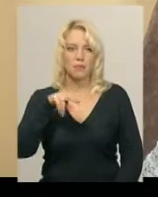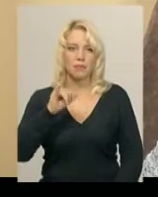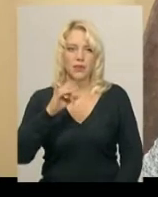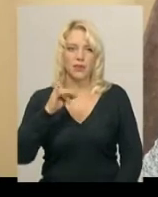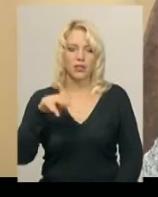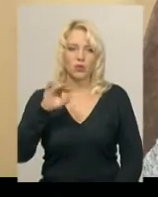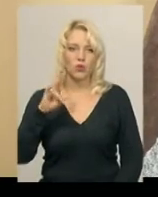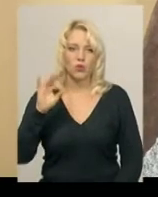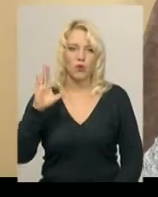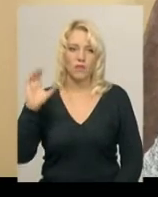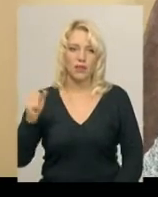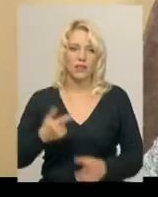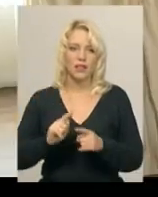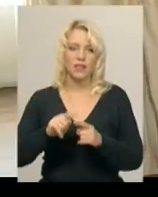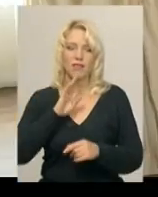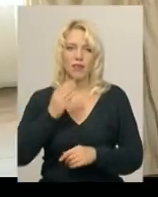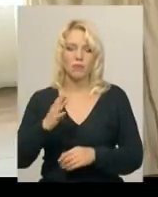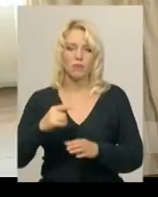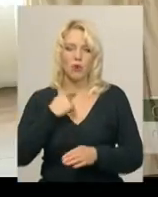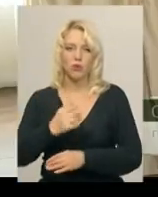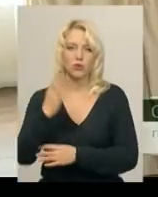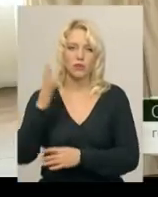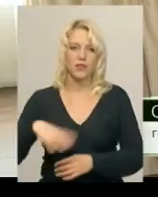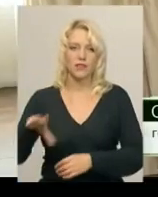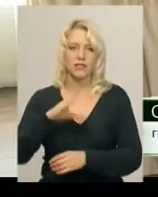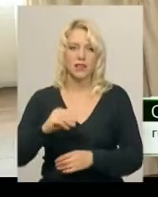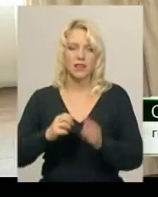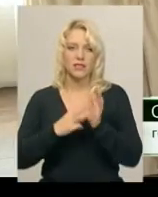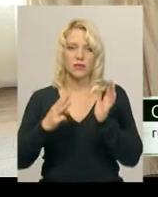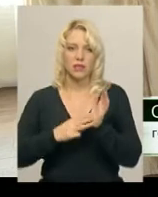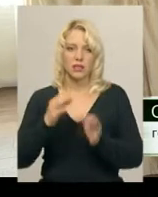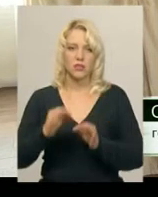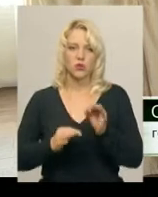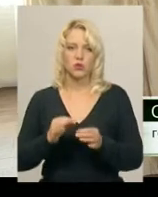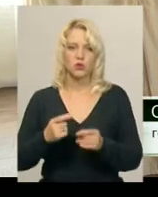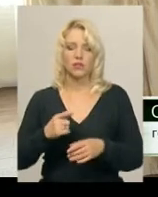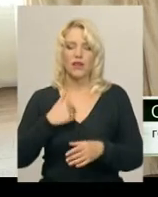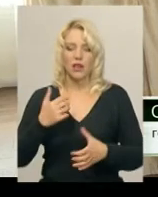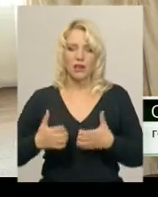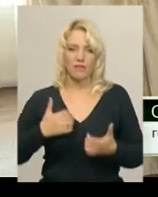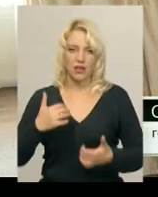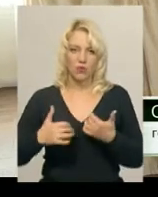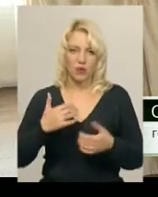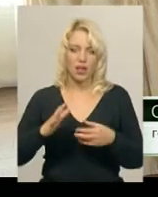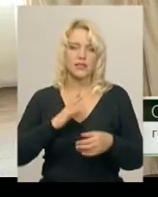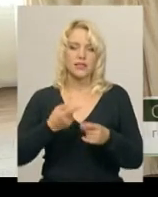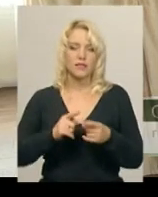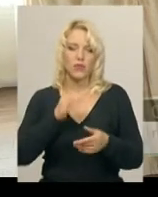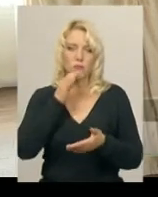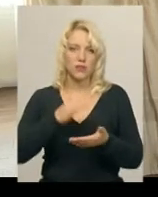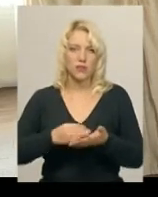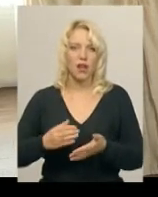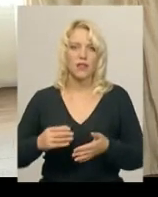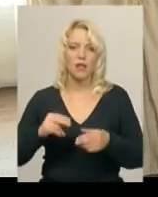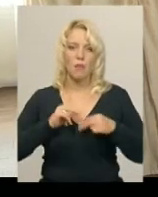проголосували всі 18 суддів. Буде неправда, якщо я скажу, що я не хвилювався, безумовно, хвилювався, оскільки це відповідальна посада,